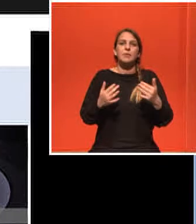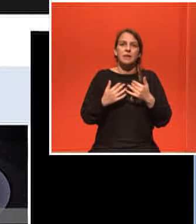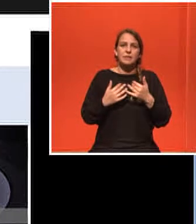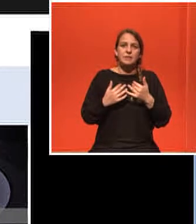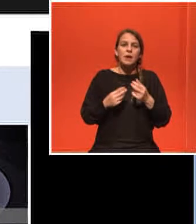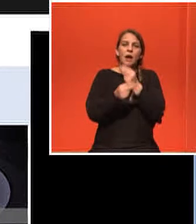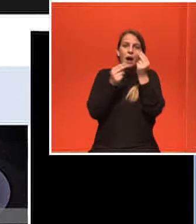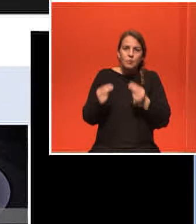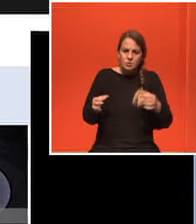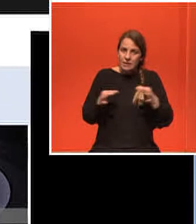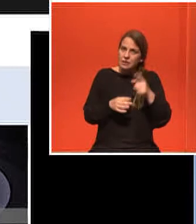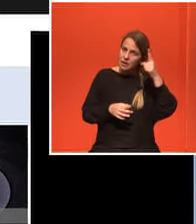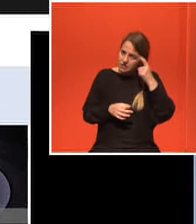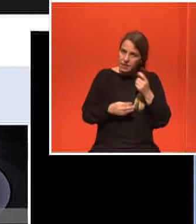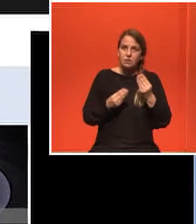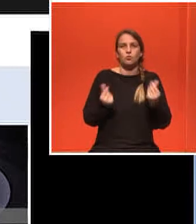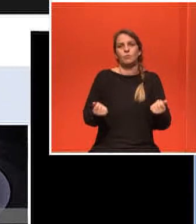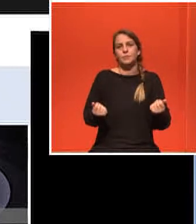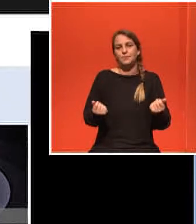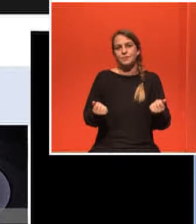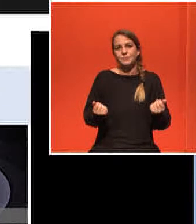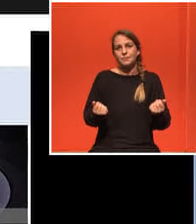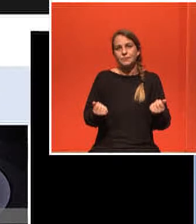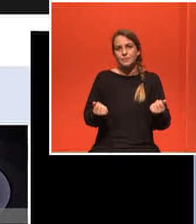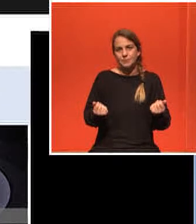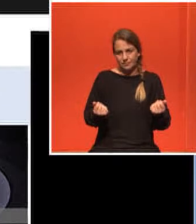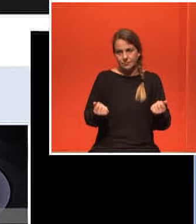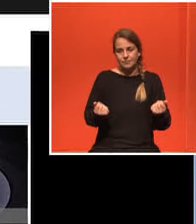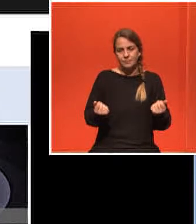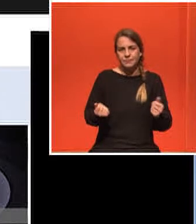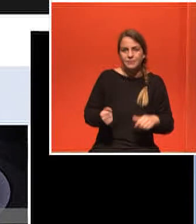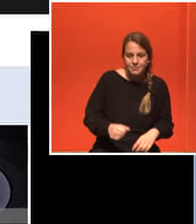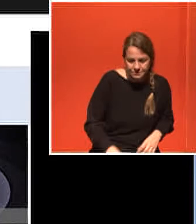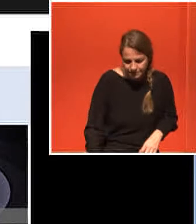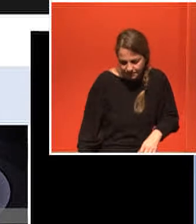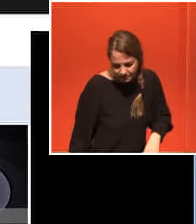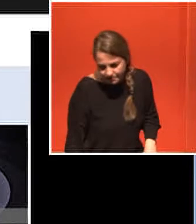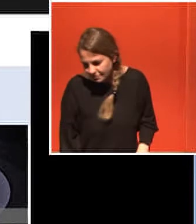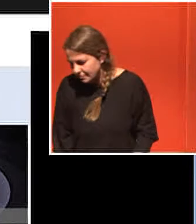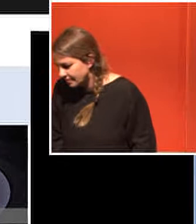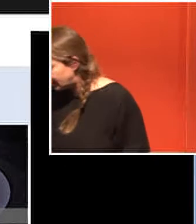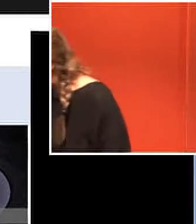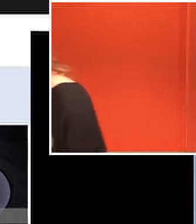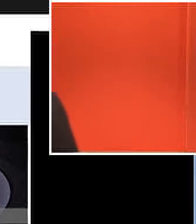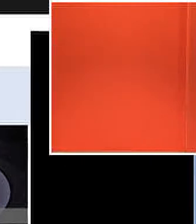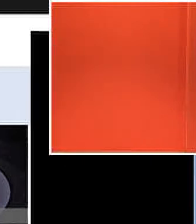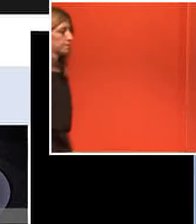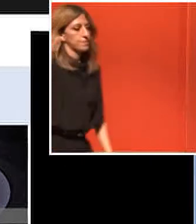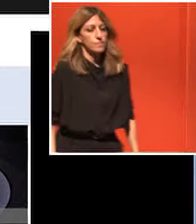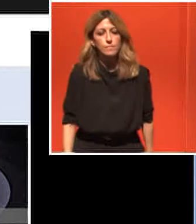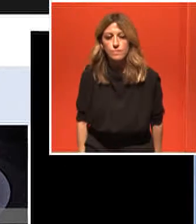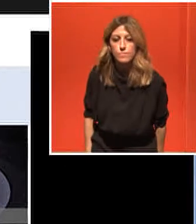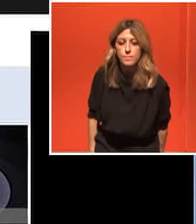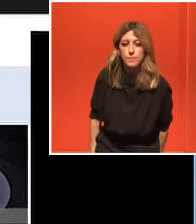μάθει να το διαβάζουν και να λειτουργούν κάτω από αυτή την παράμετρο το ίδιο συμβαίνει όταν ένα κύτταρο είναι μέσα σε